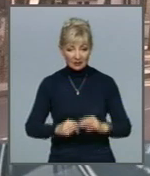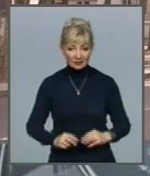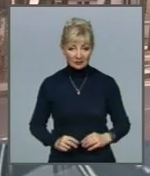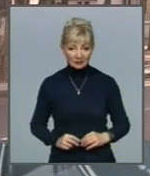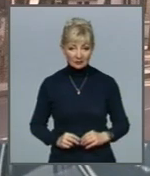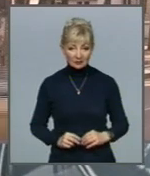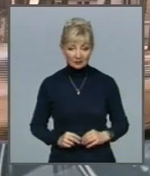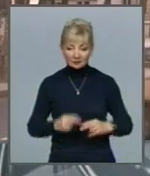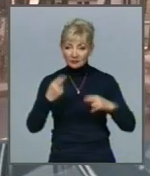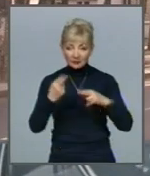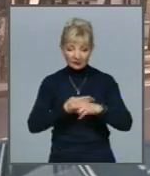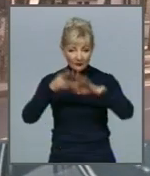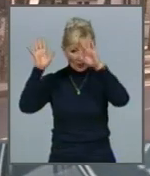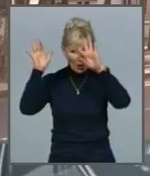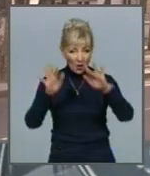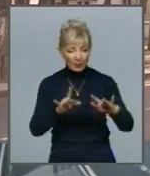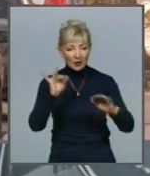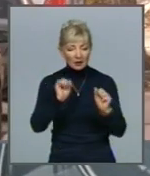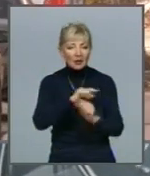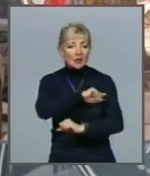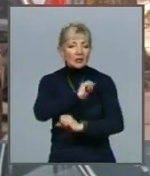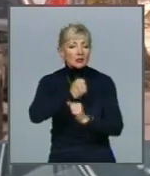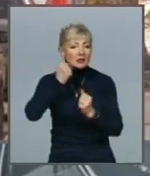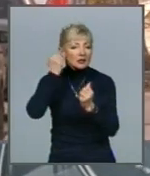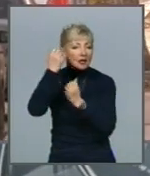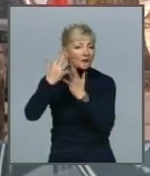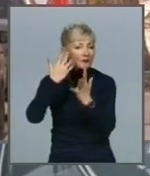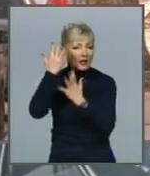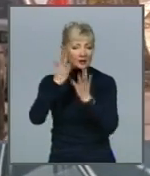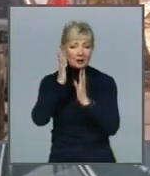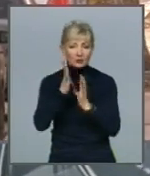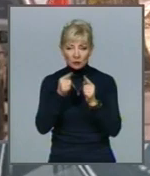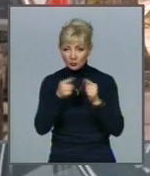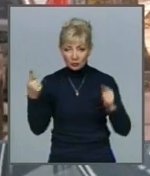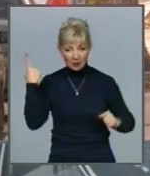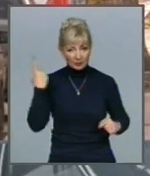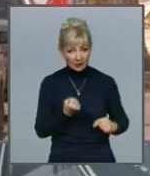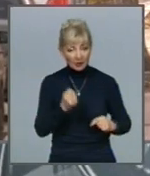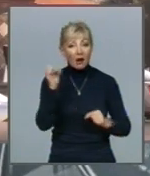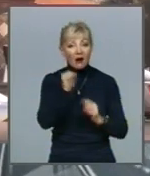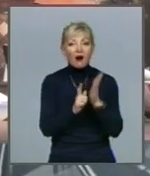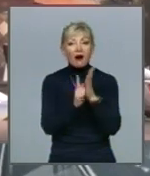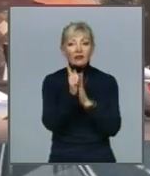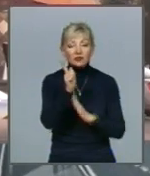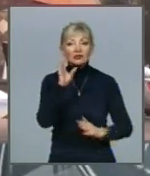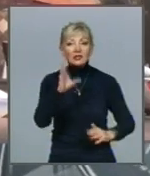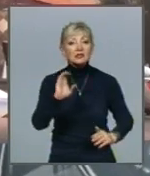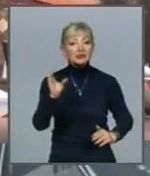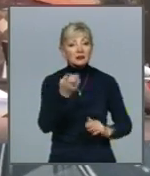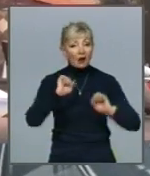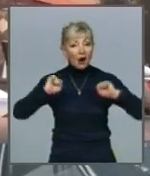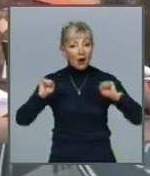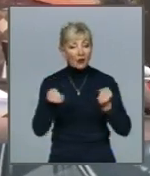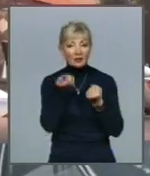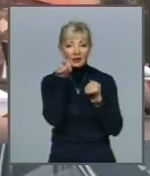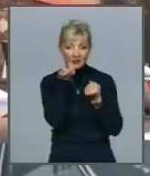Без опадів і вітряно, зазначають синоптики, буде протягом всього тижня А от починаючи з середи, холоднеча